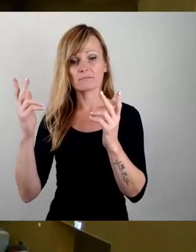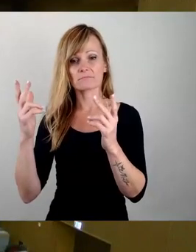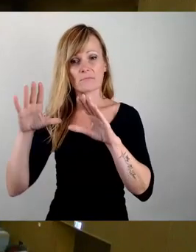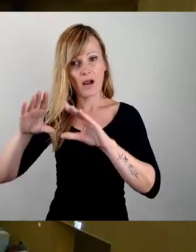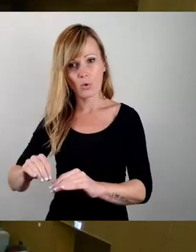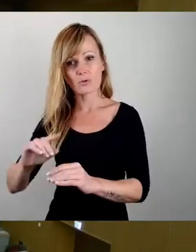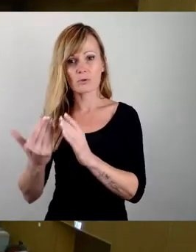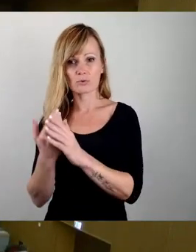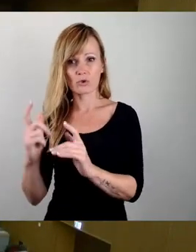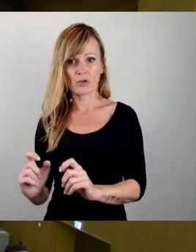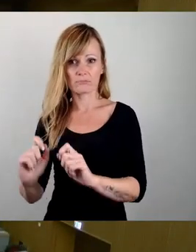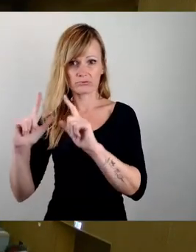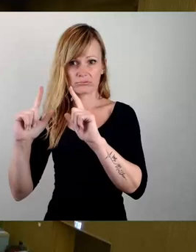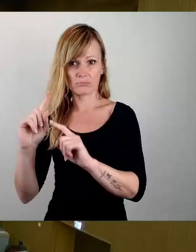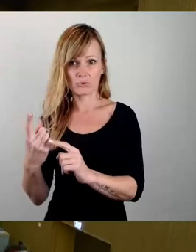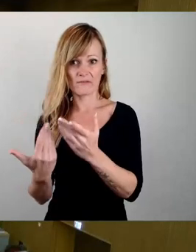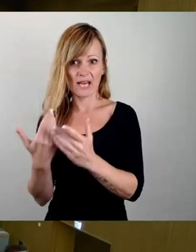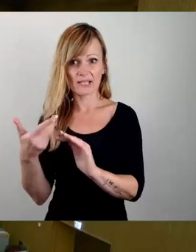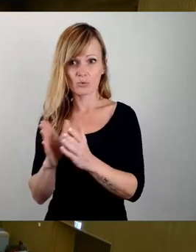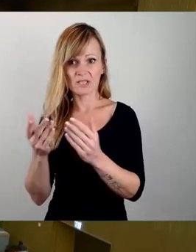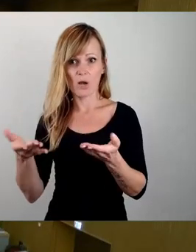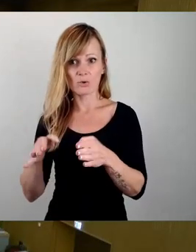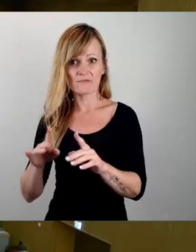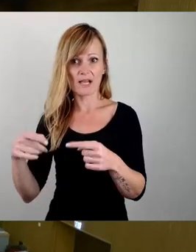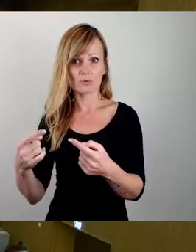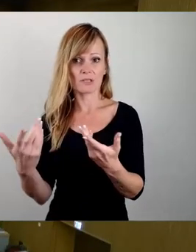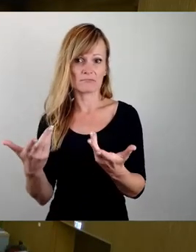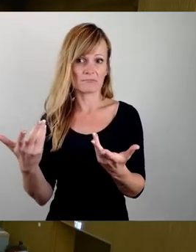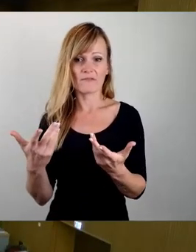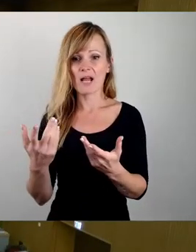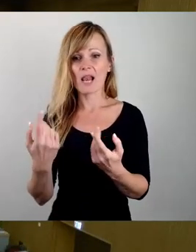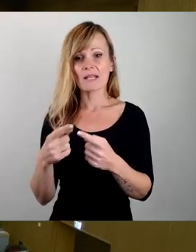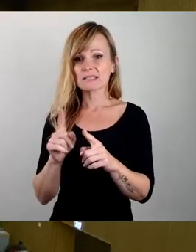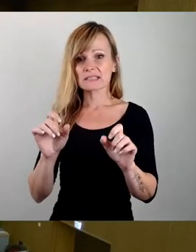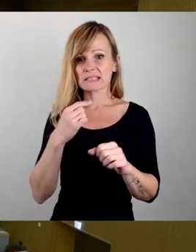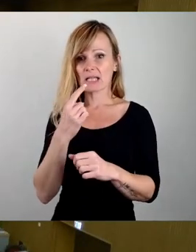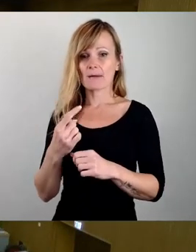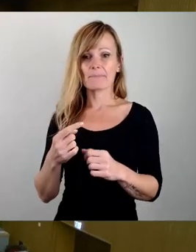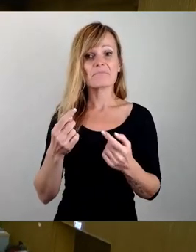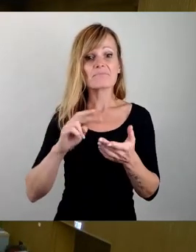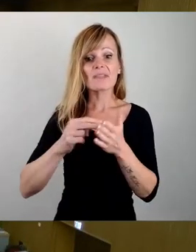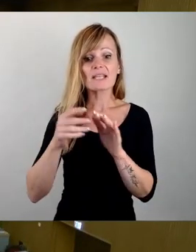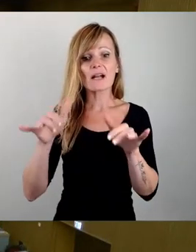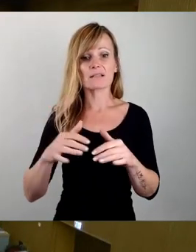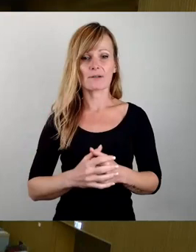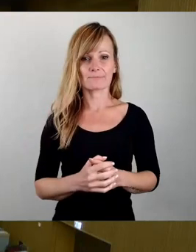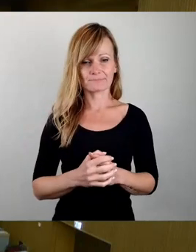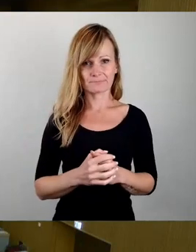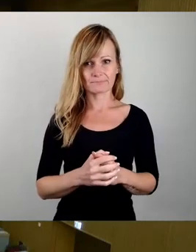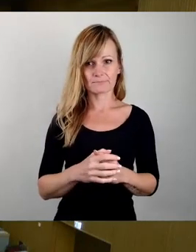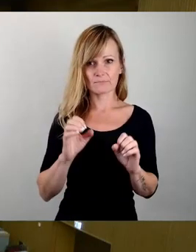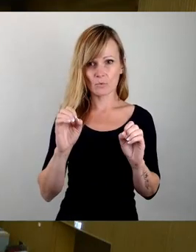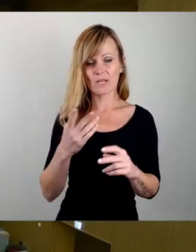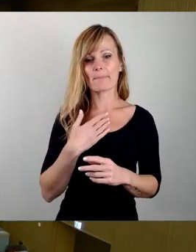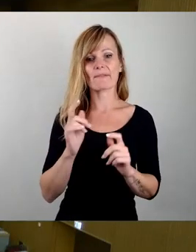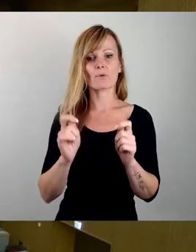starten. Dann führt es zu einem kurzen Ausfall. Und anders kann ich es nicht sagen, die Techniker sind hier. Okay, mein Vorschlag wäre folgender. Wir